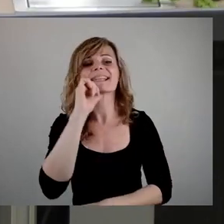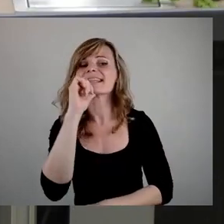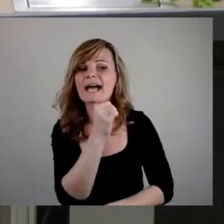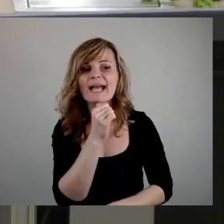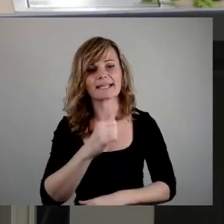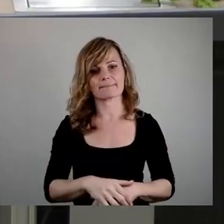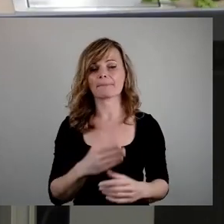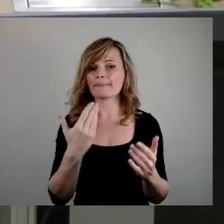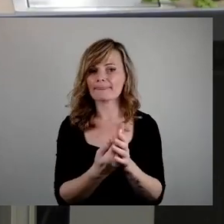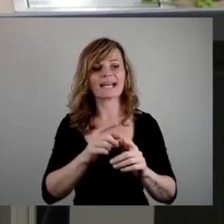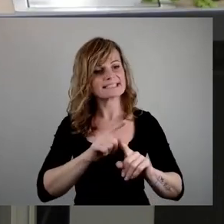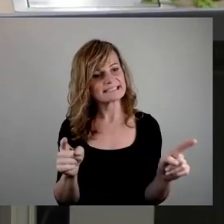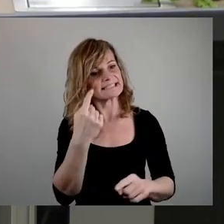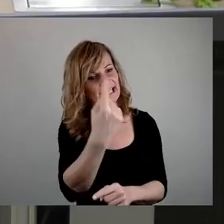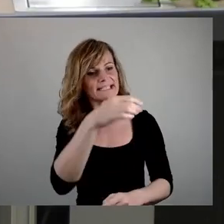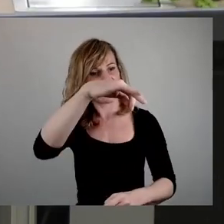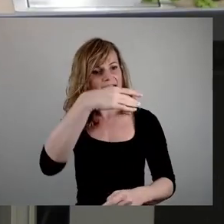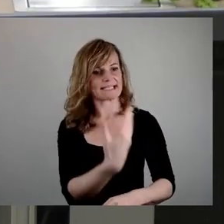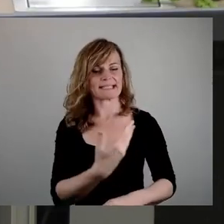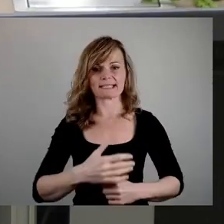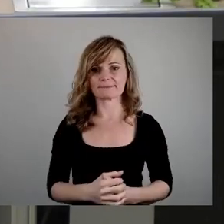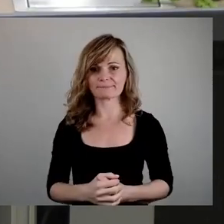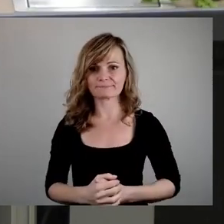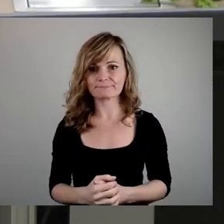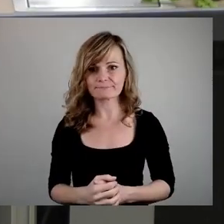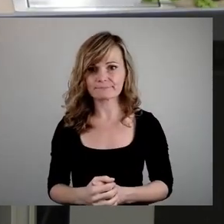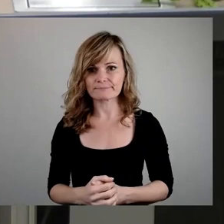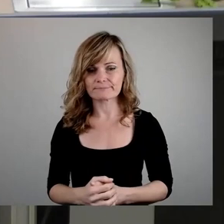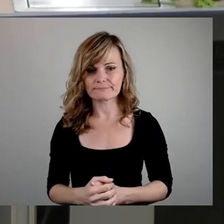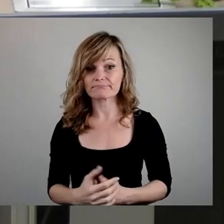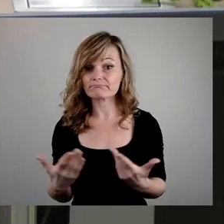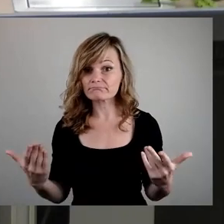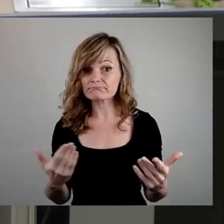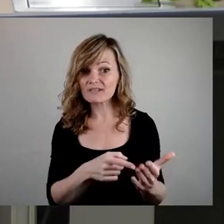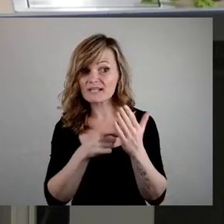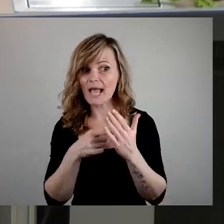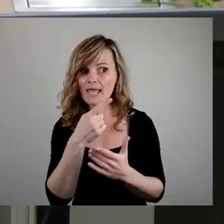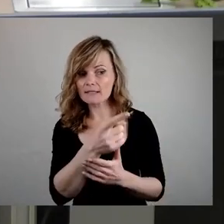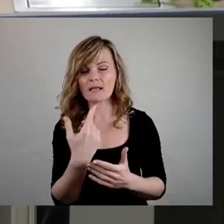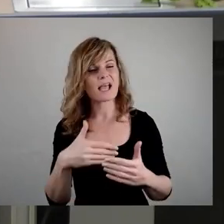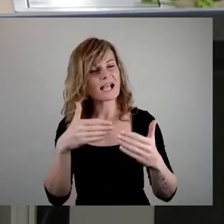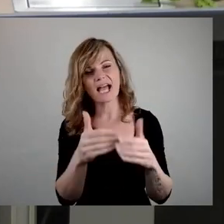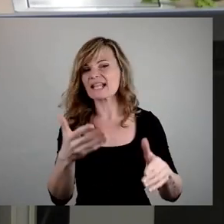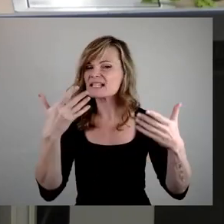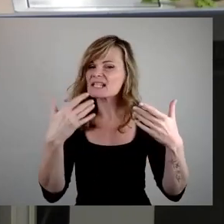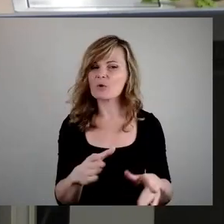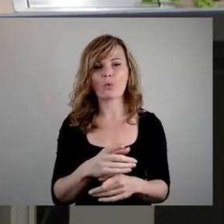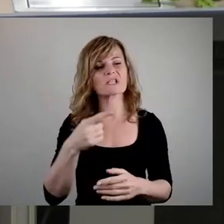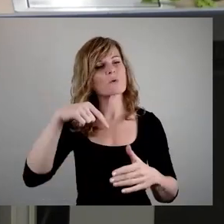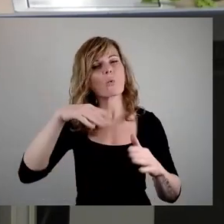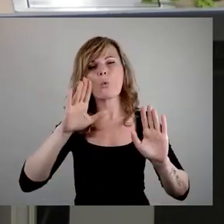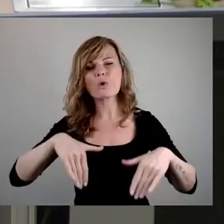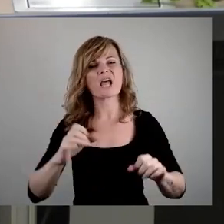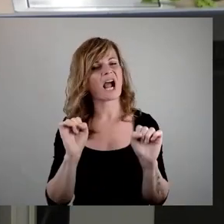das ist sie nicht. Das zeigt sich übrigens in ihrer grenzenlosen Inaktivität in wirklich